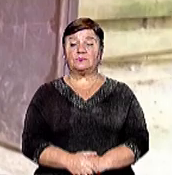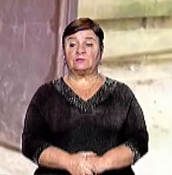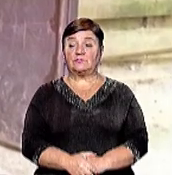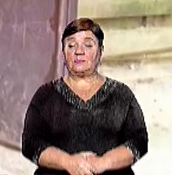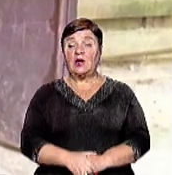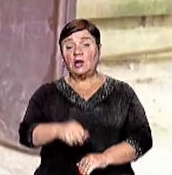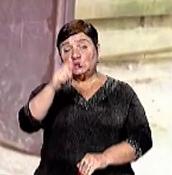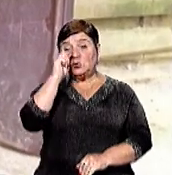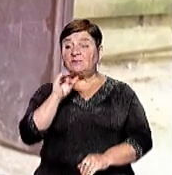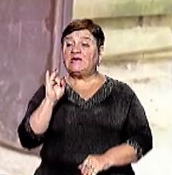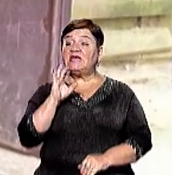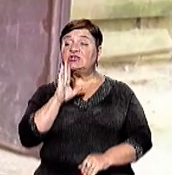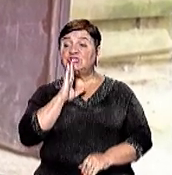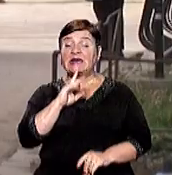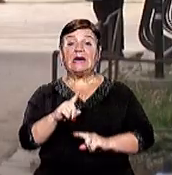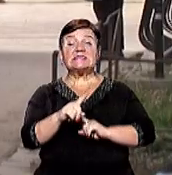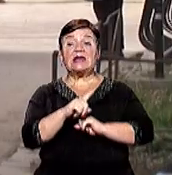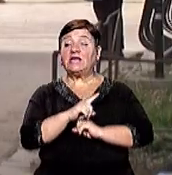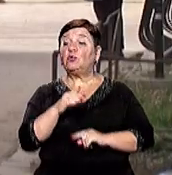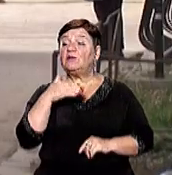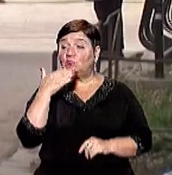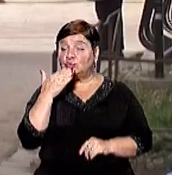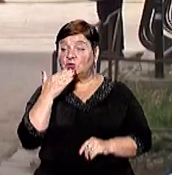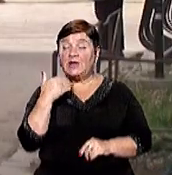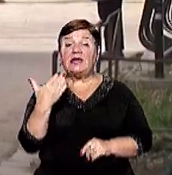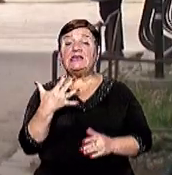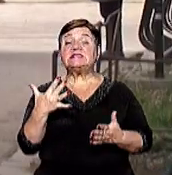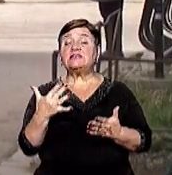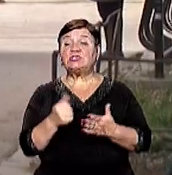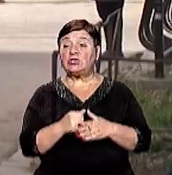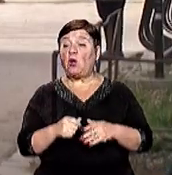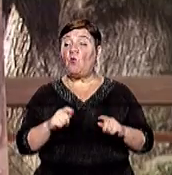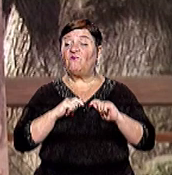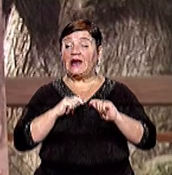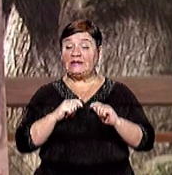Чоловік та жінка загинули в Ужгороді, їх знайшли у ванній кімнаті